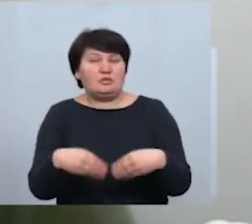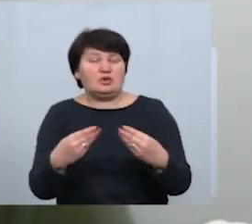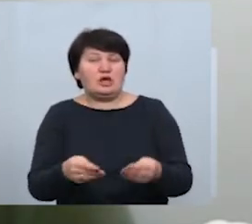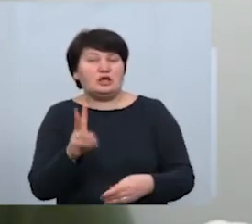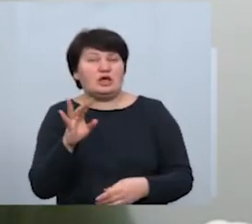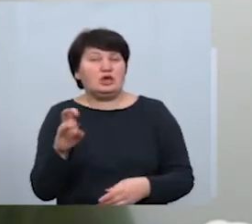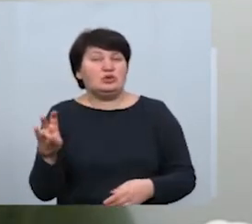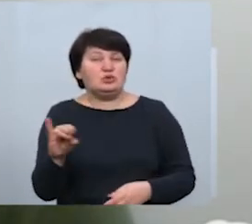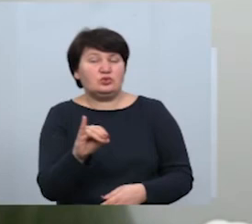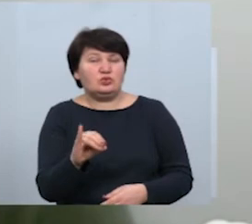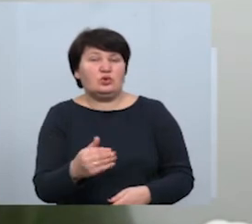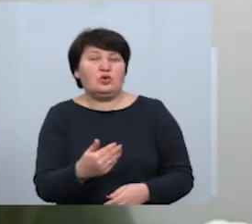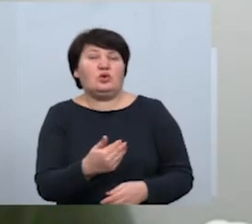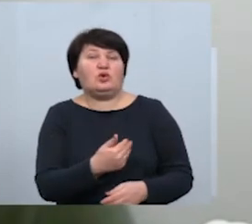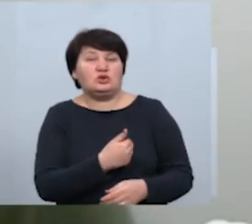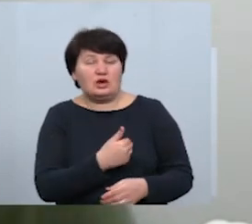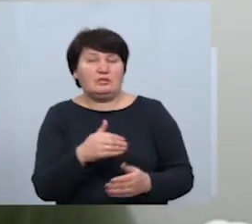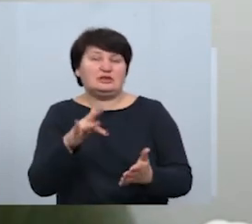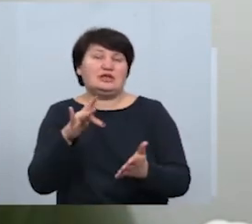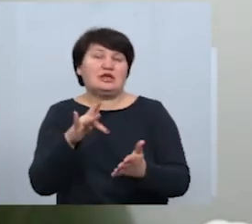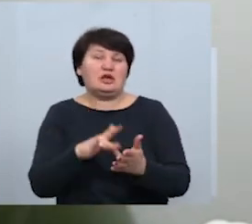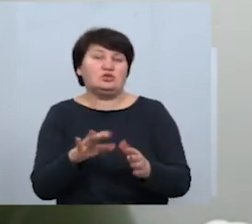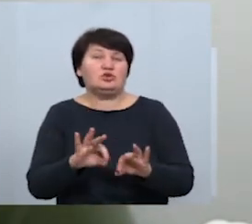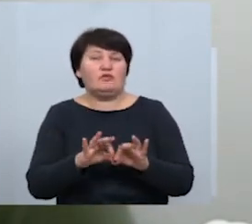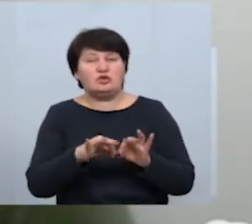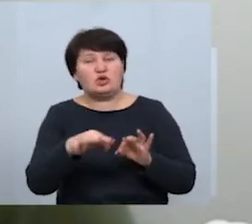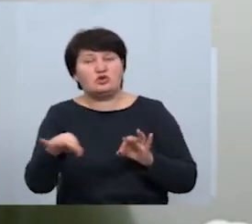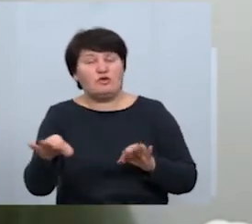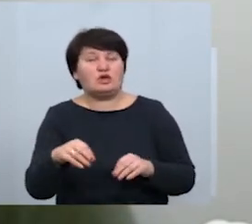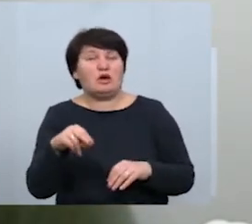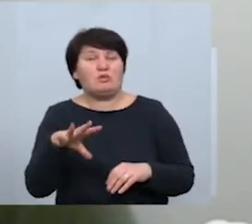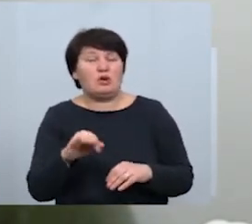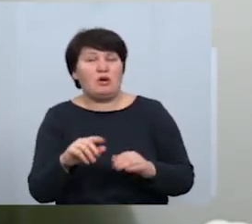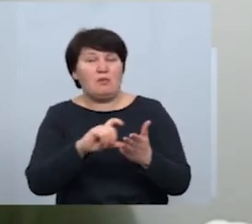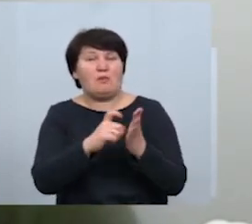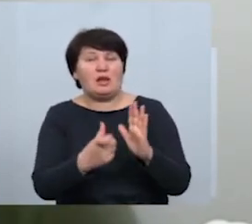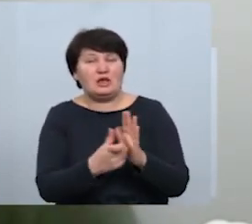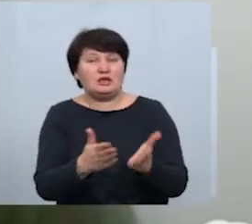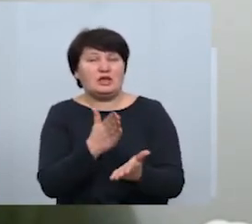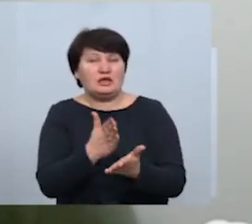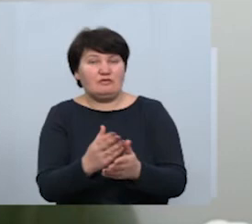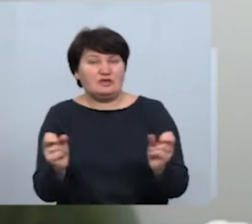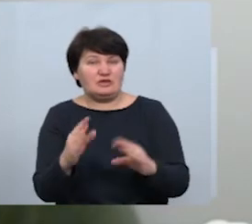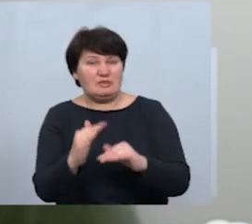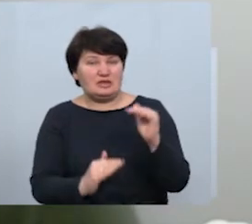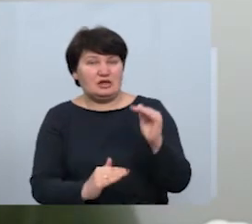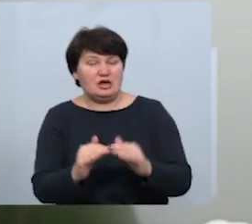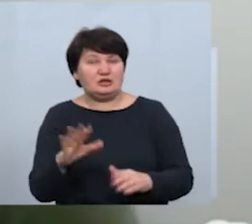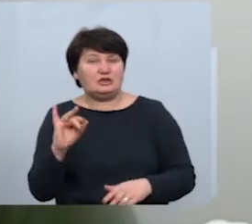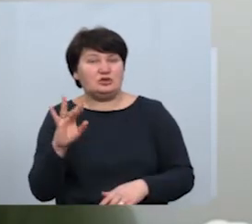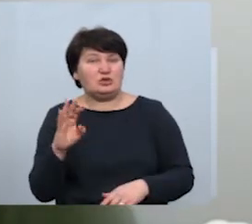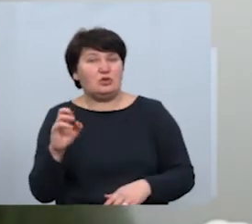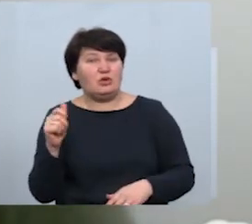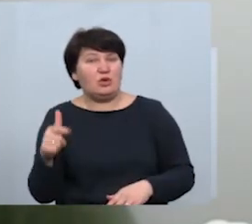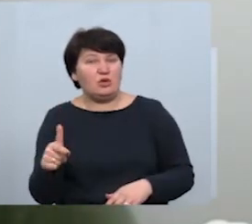хоча б централізована, чи хоча б розводка по палаті. А також наявний спеціаліст, тобто лікар-анестезіолог чи реніматолог,